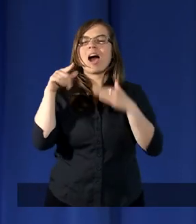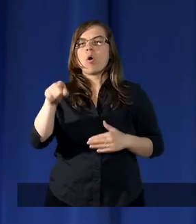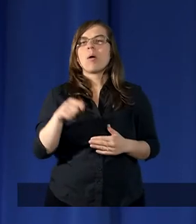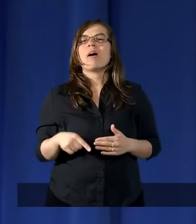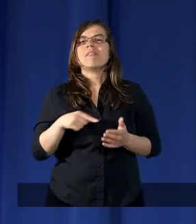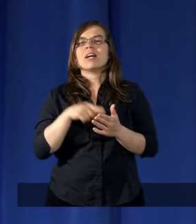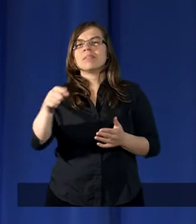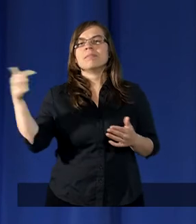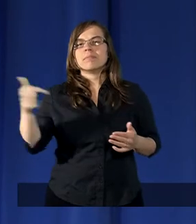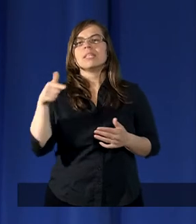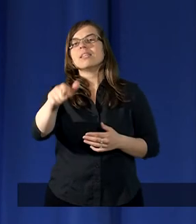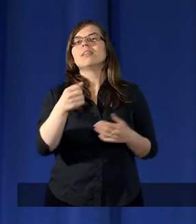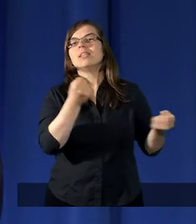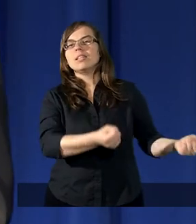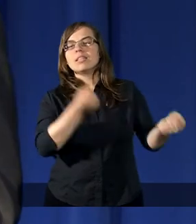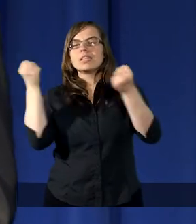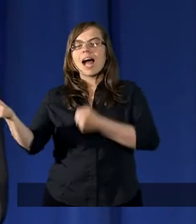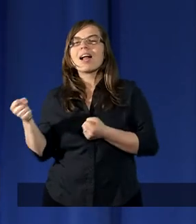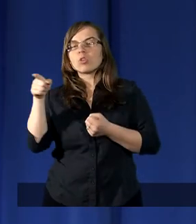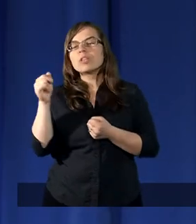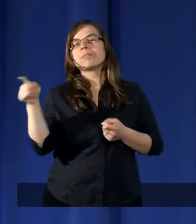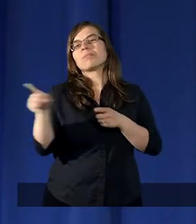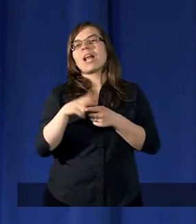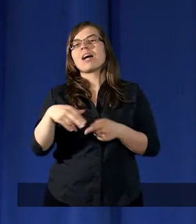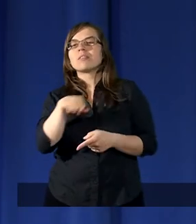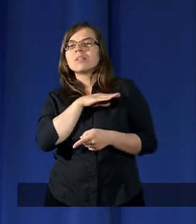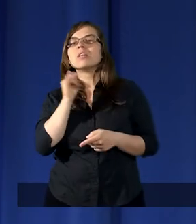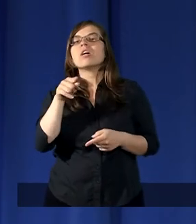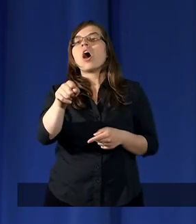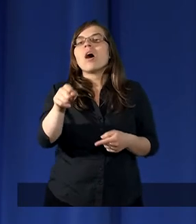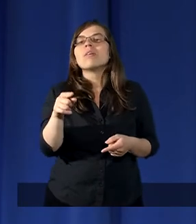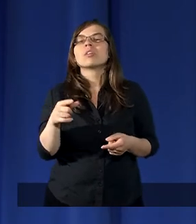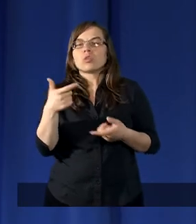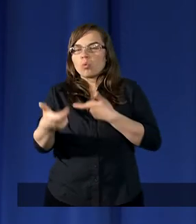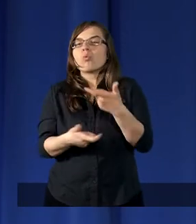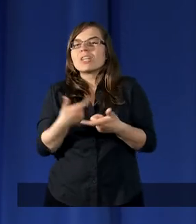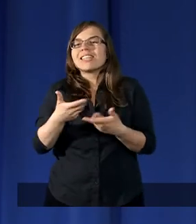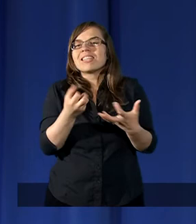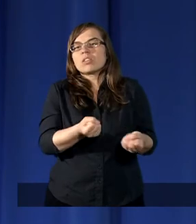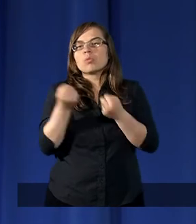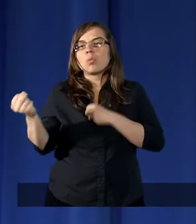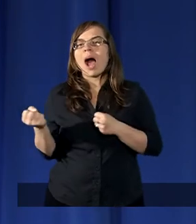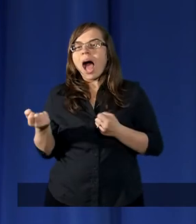że należało go zanieść do Nilu. I ona to uczyniła.